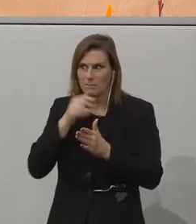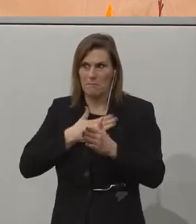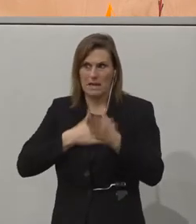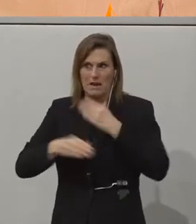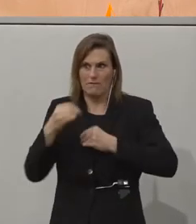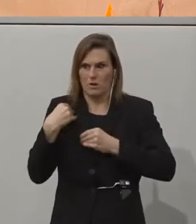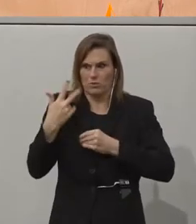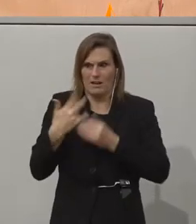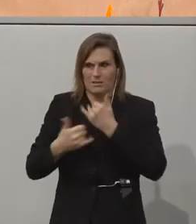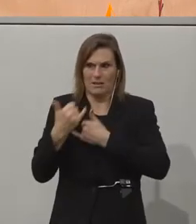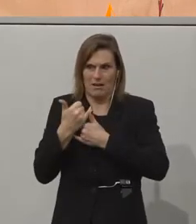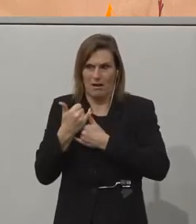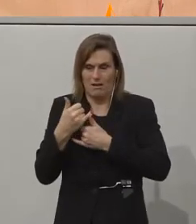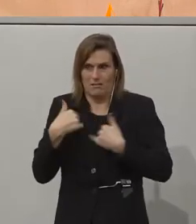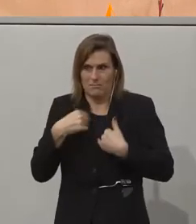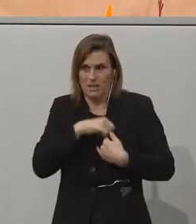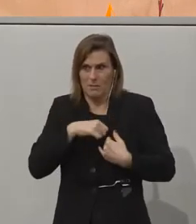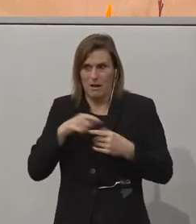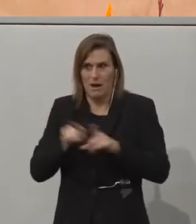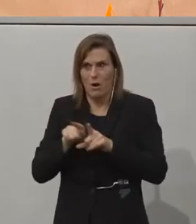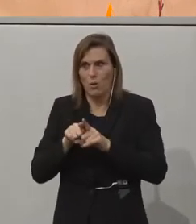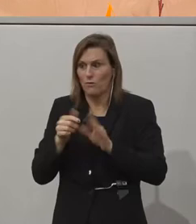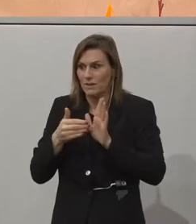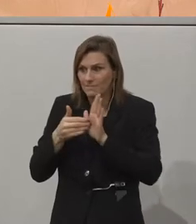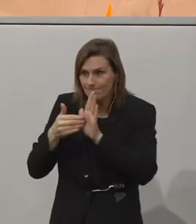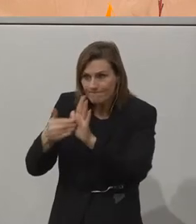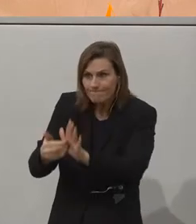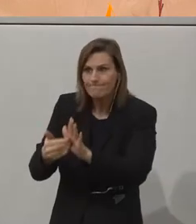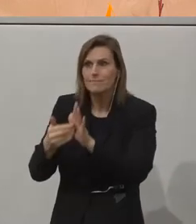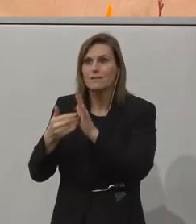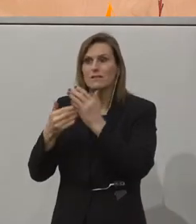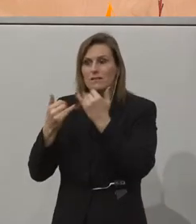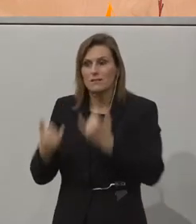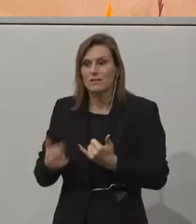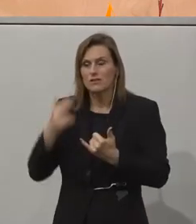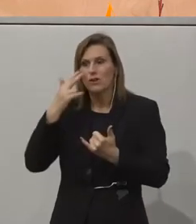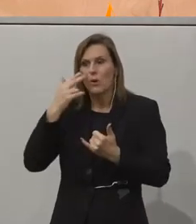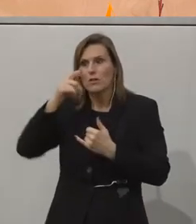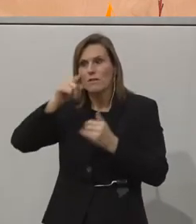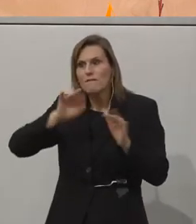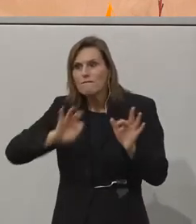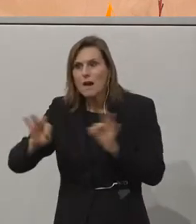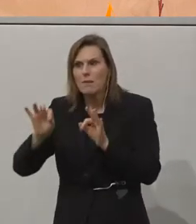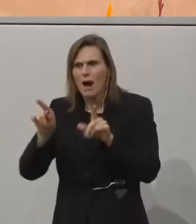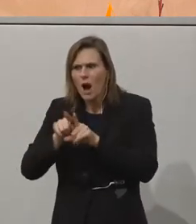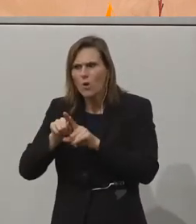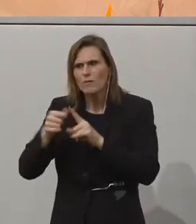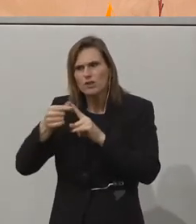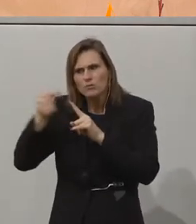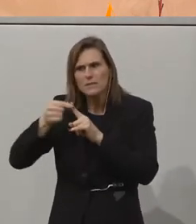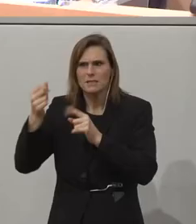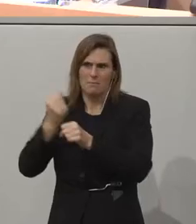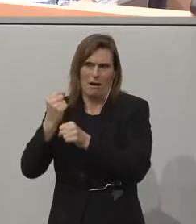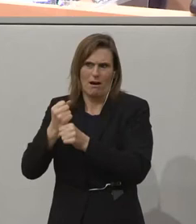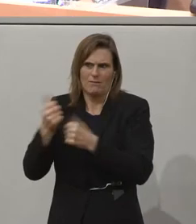letzten 30 Jahren gemacht habe, sondern wir bringen in den Vordergrund jene Unternehmer, die das in Österreich Aschspitze machen. Und da gibt es einige